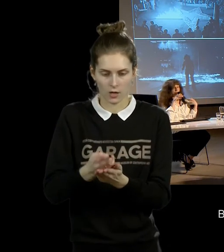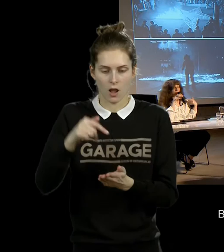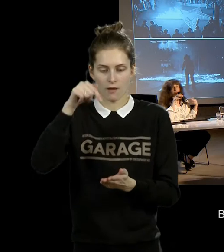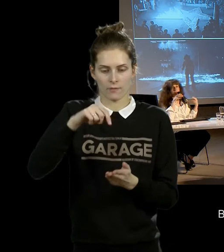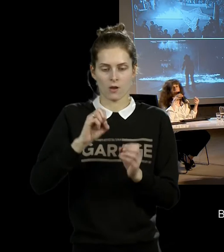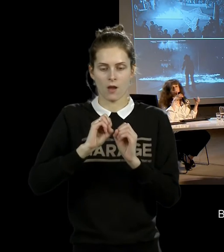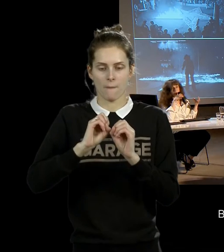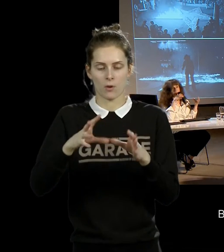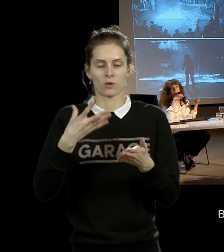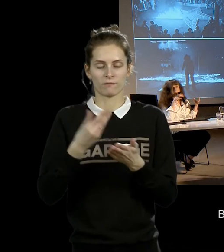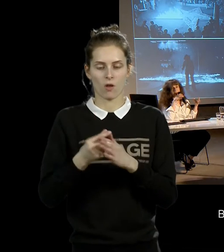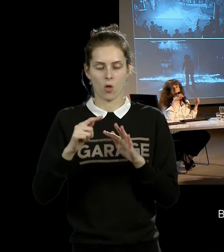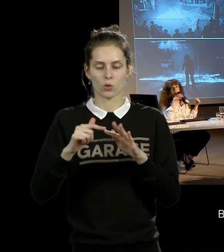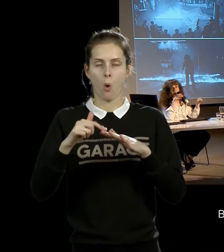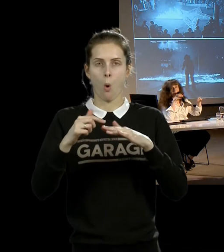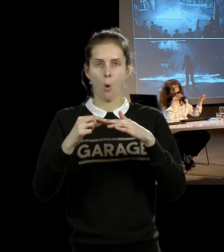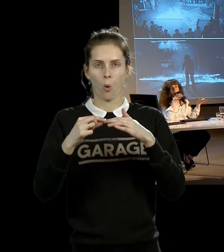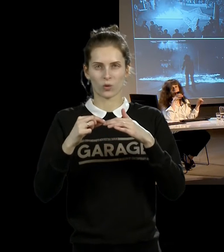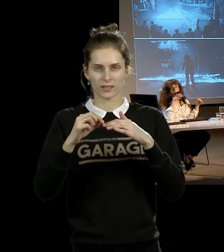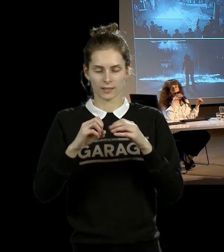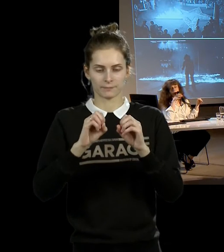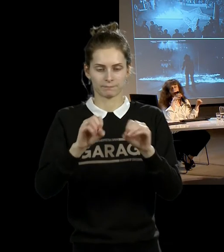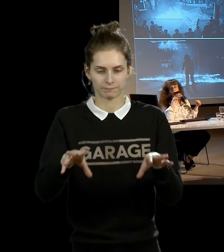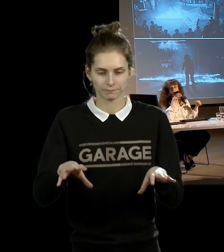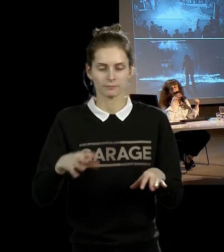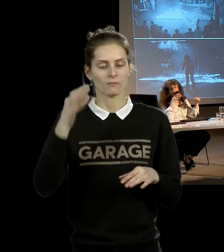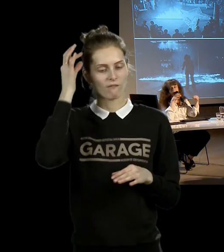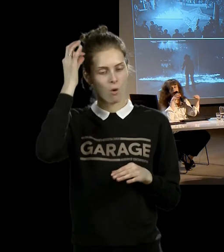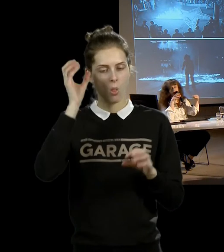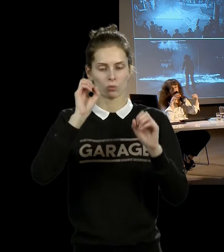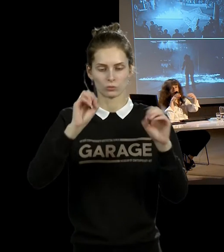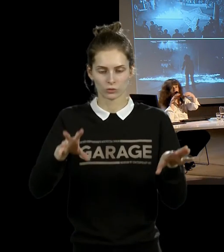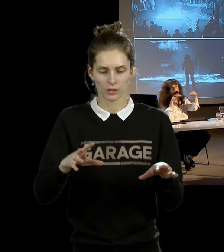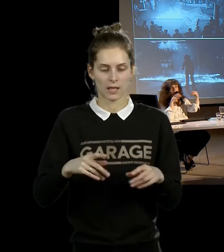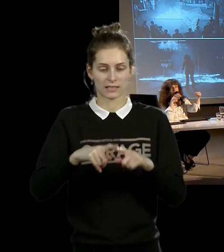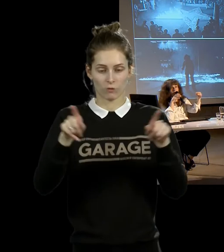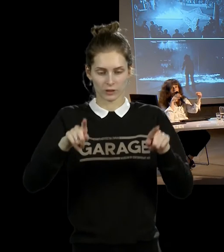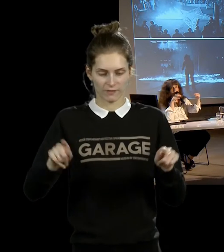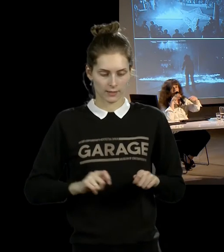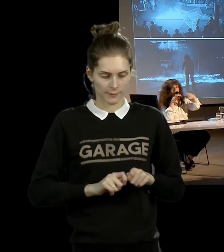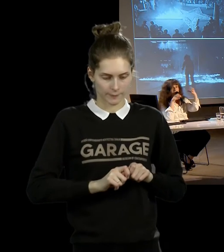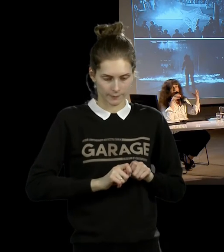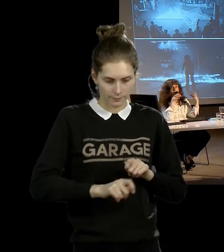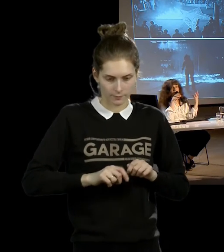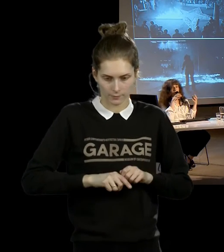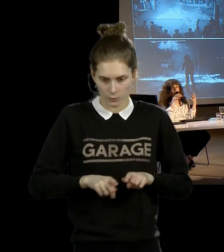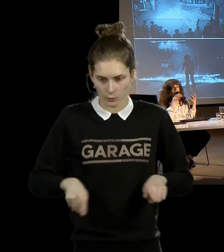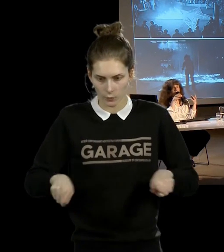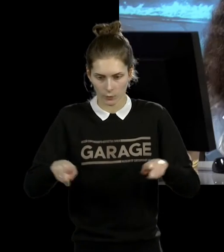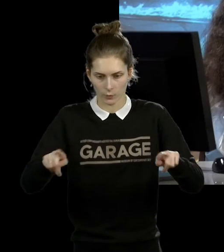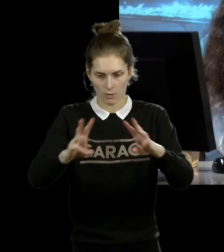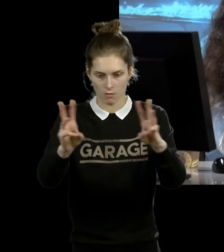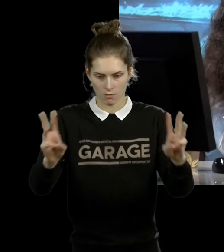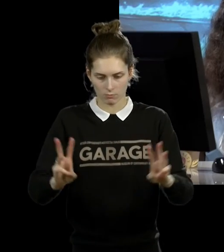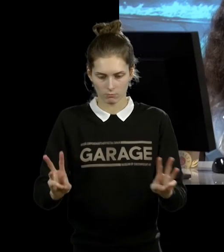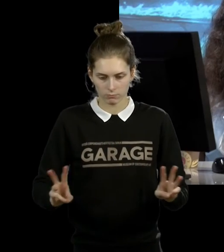собственных волос и собственных ногтей, подождала эту звезду, и внутри этого периметра, пока эта звезда вокруг нее